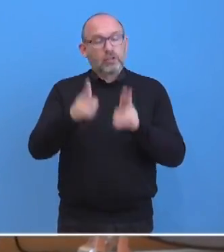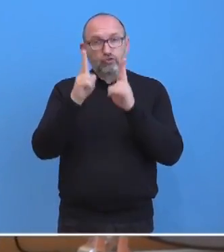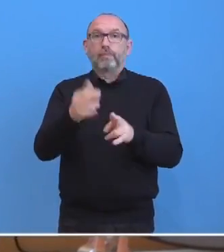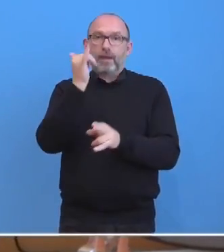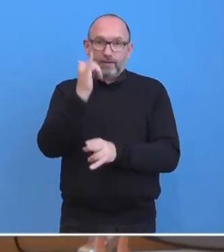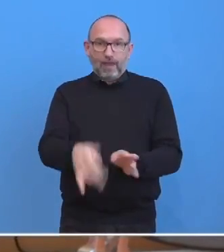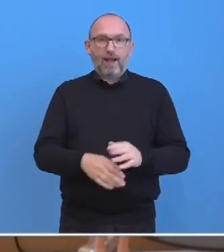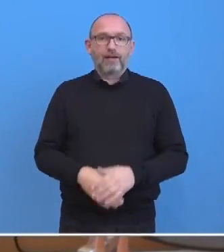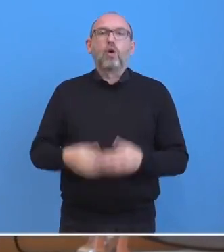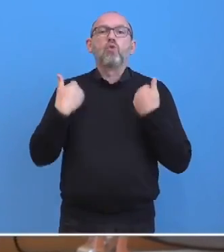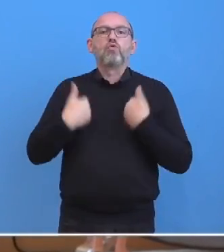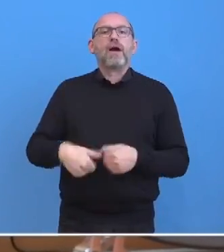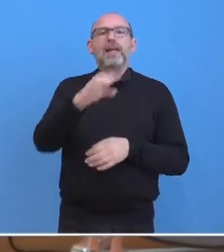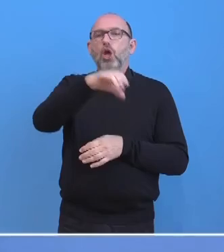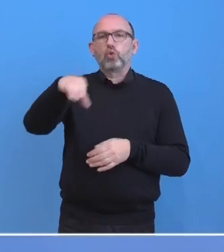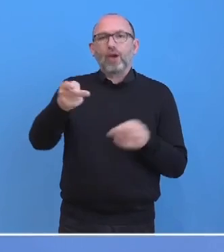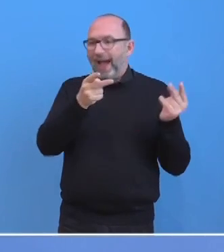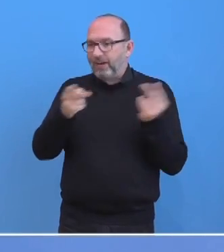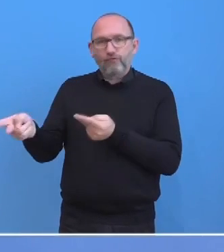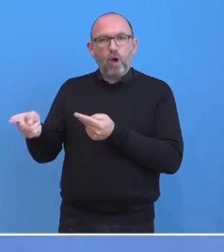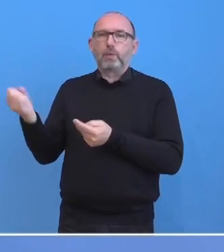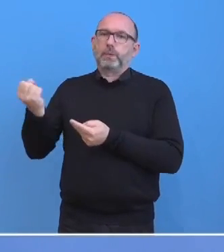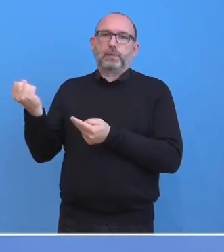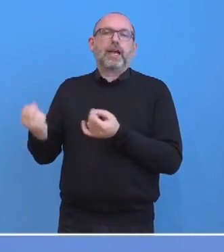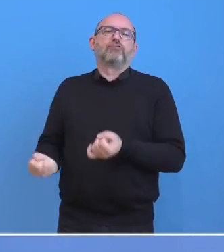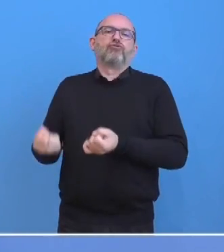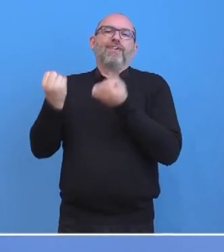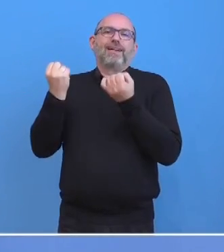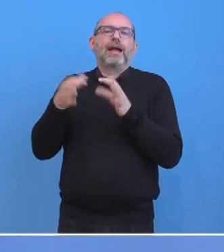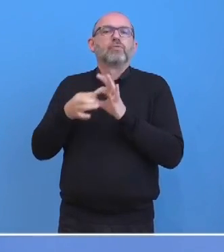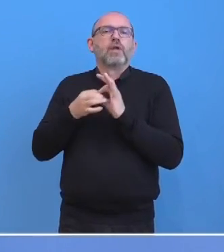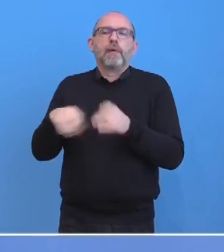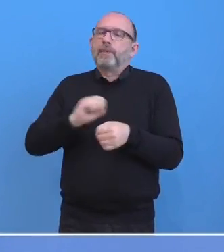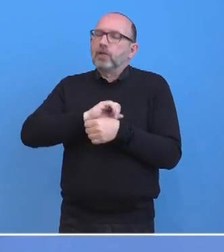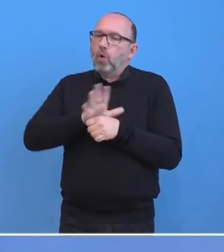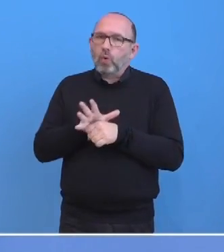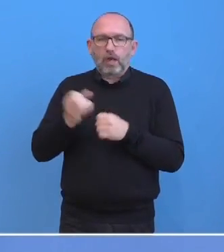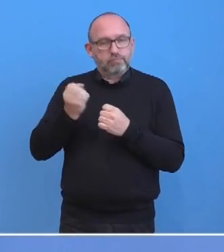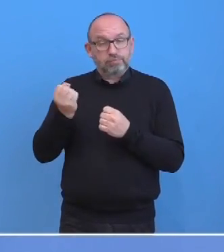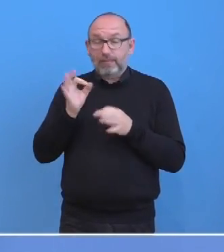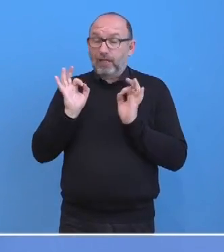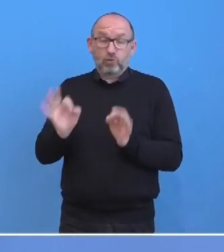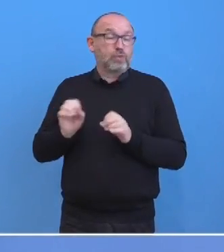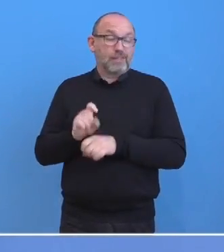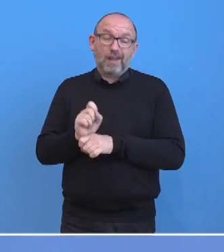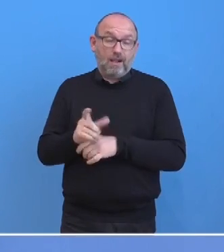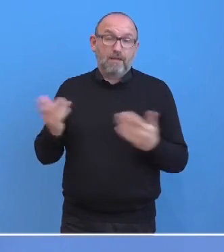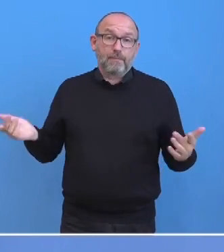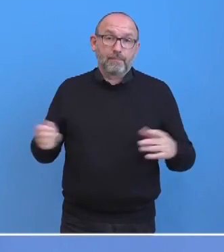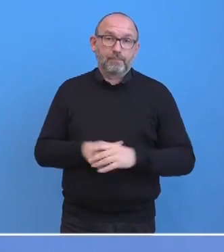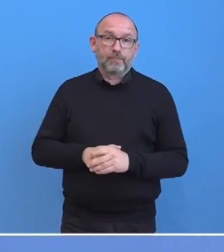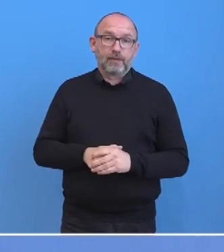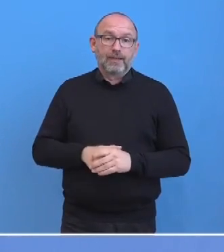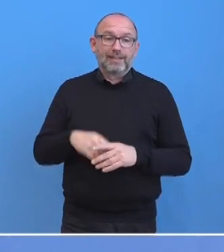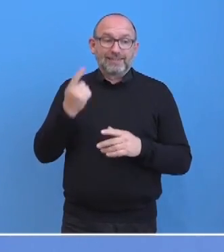humanitären Gütern noch weiter. Und das ist aus unserer Sicht in Zeiten von Corona kein gutes Zeichen. Wir sehen diese